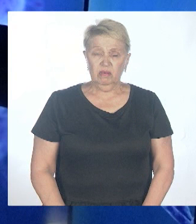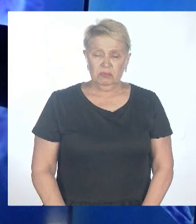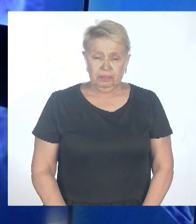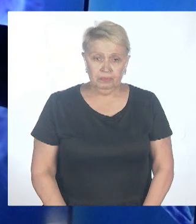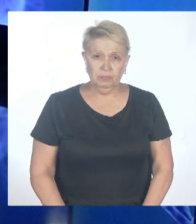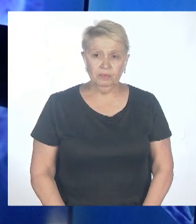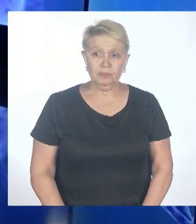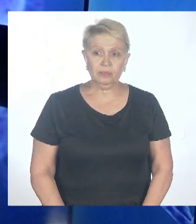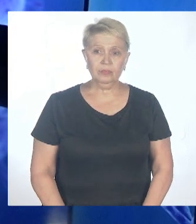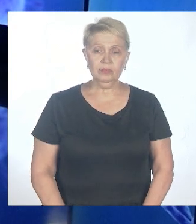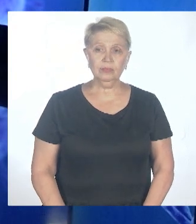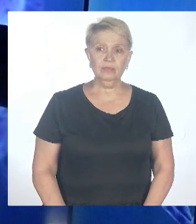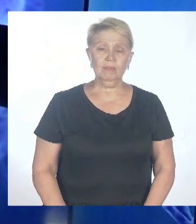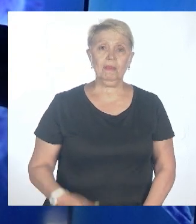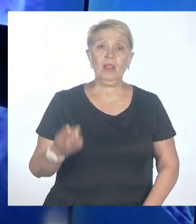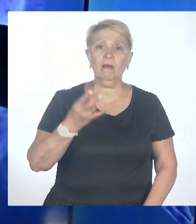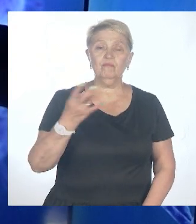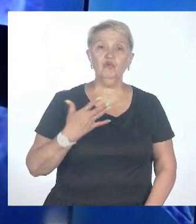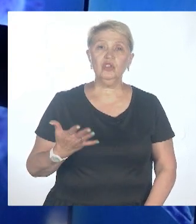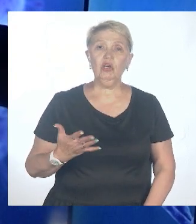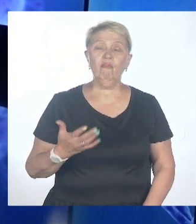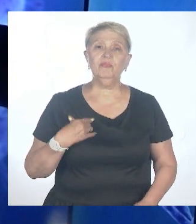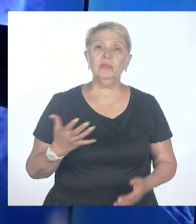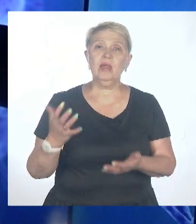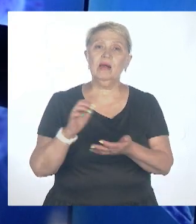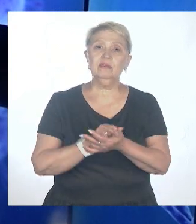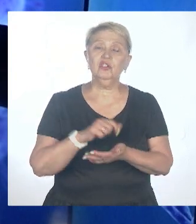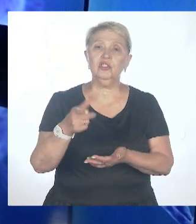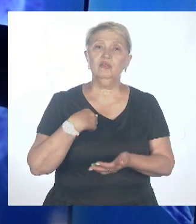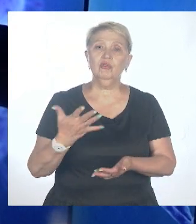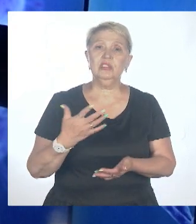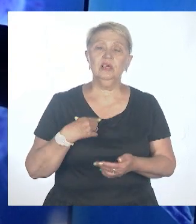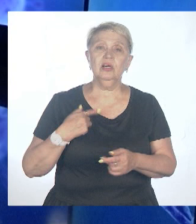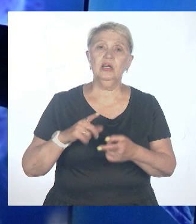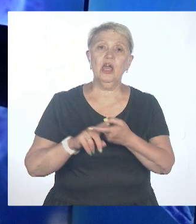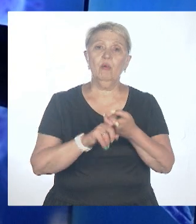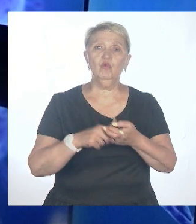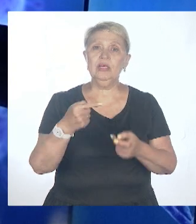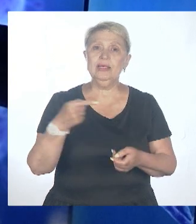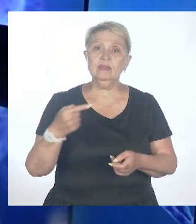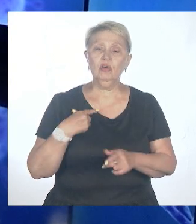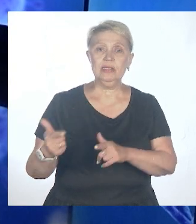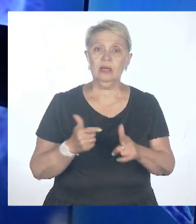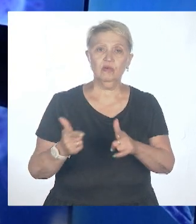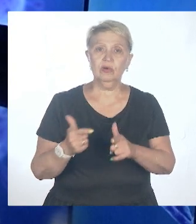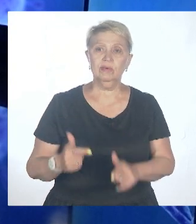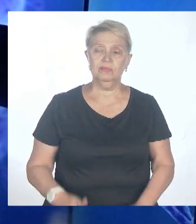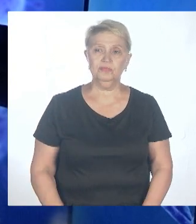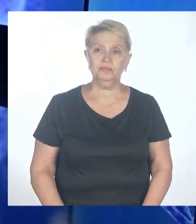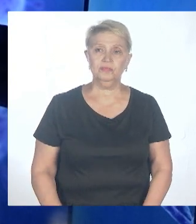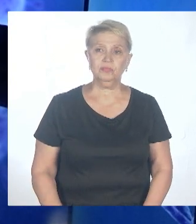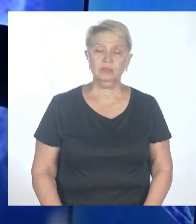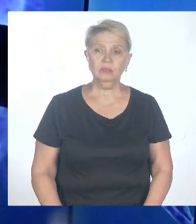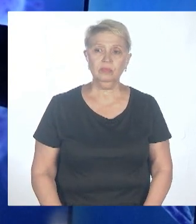иммунитет наготове. Потому что чем дольше будет этот самый перерыв, тем больше вероятность в дальнейшем